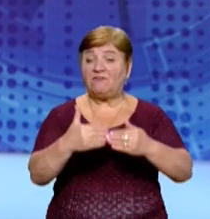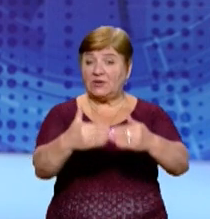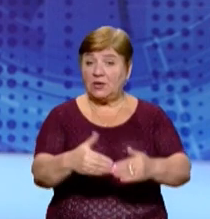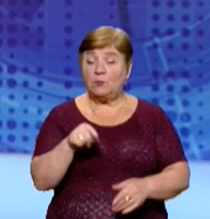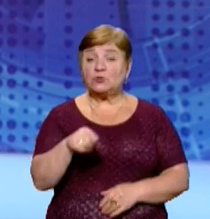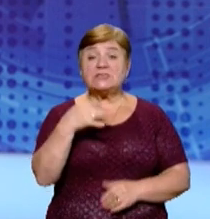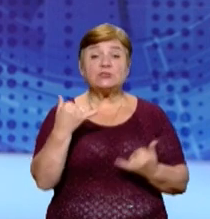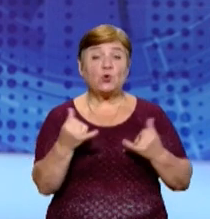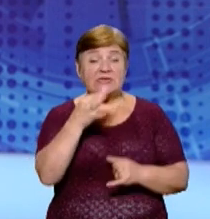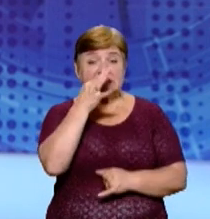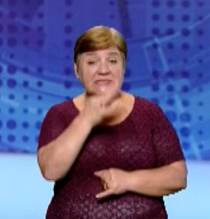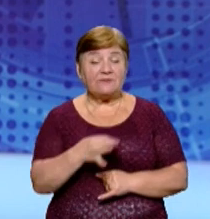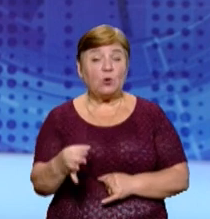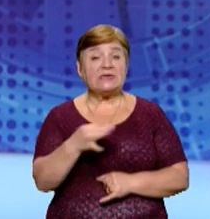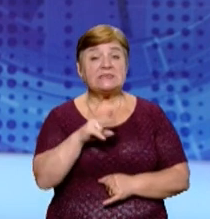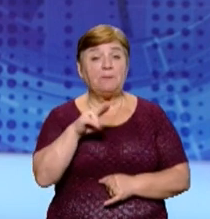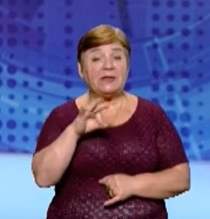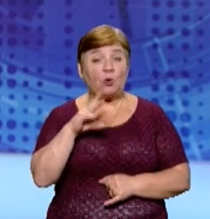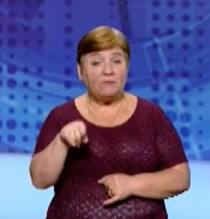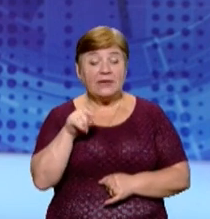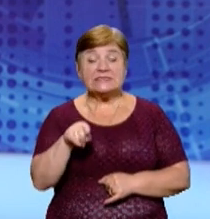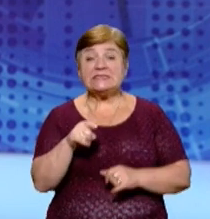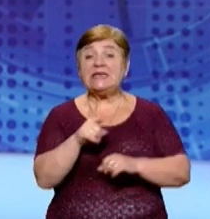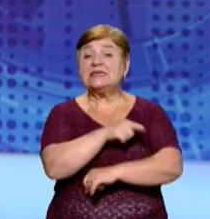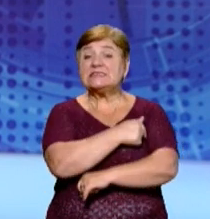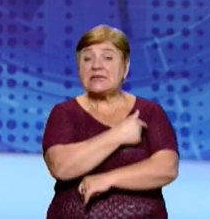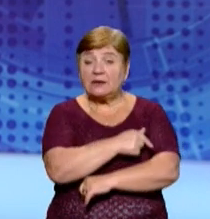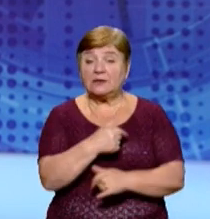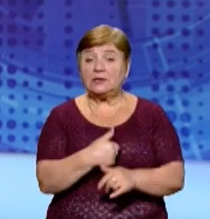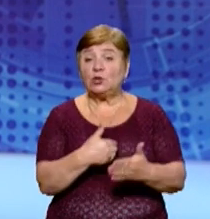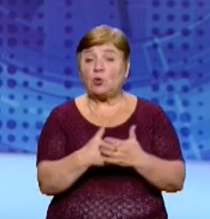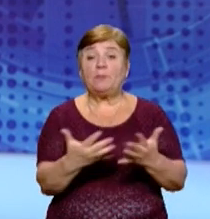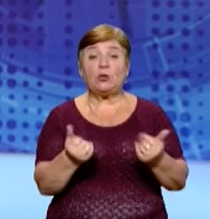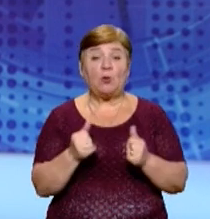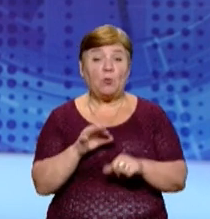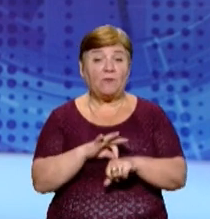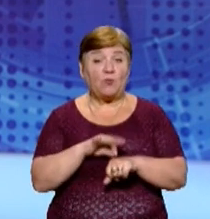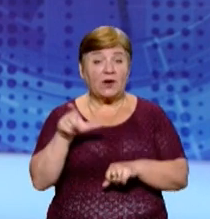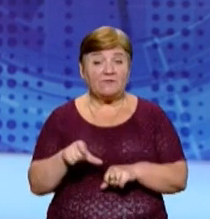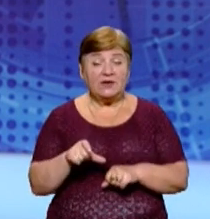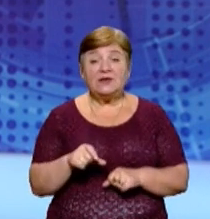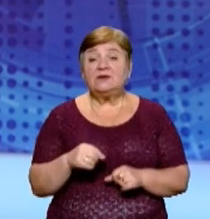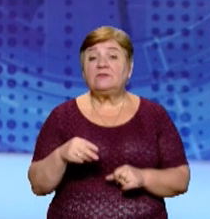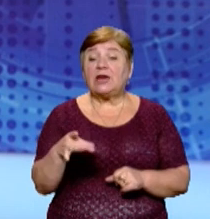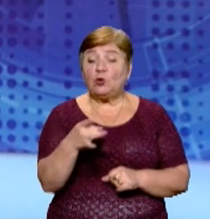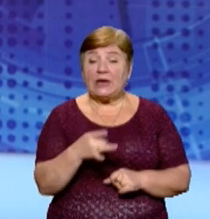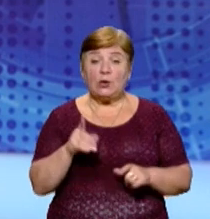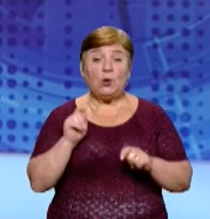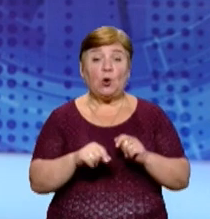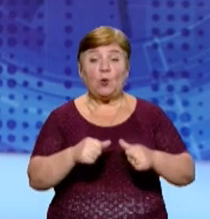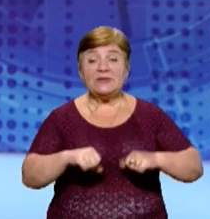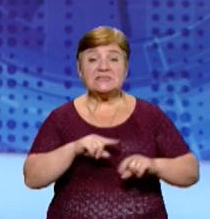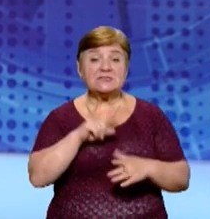це сьогодні сказав голова ОДА Олексій Петров. Ці заклади долучили до прийому хворих 18 червня рішенням регіональної